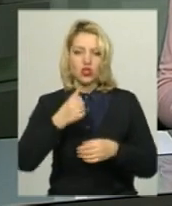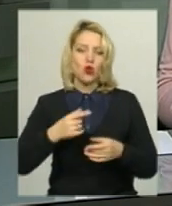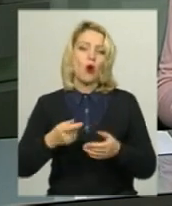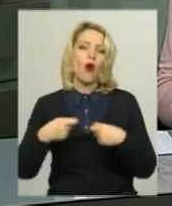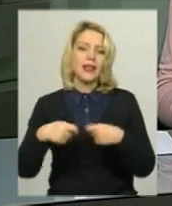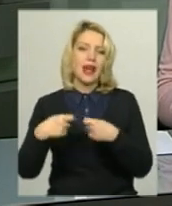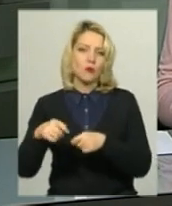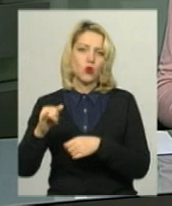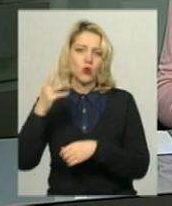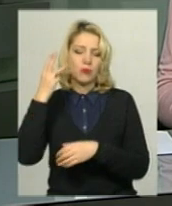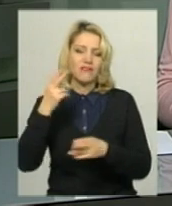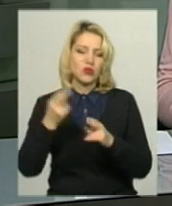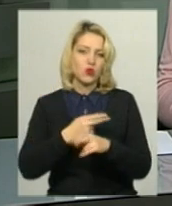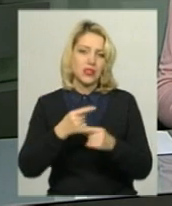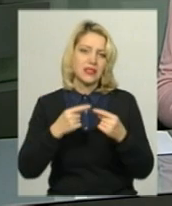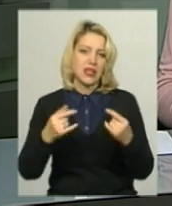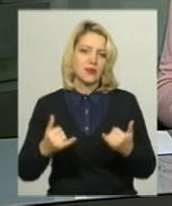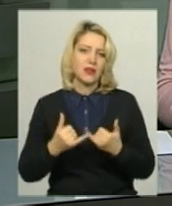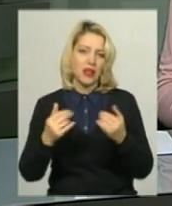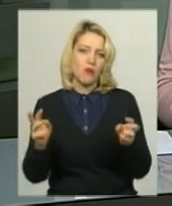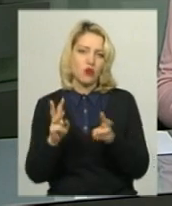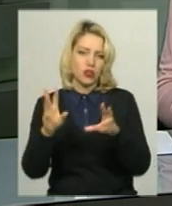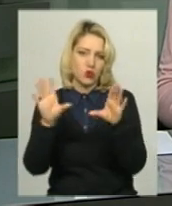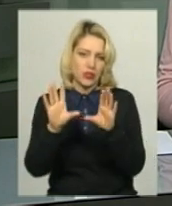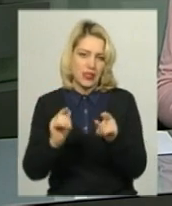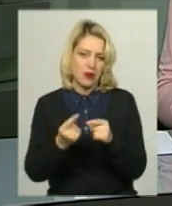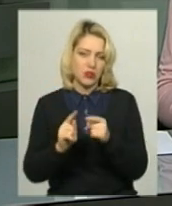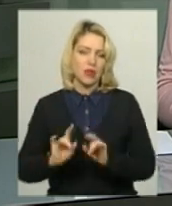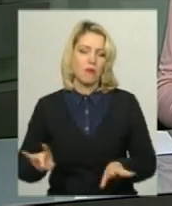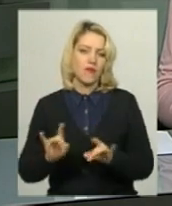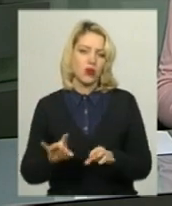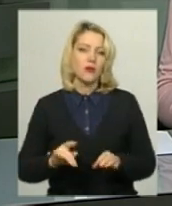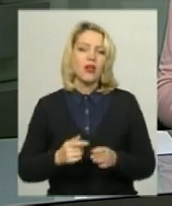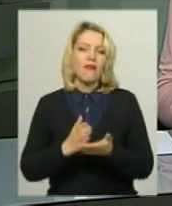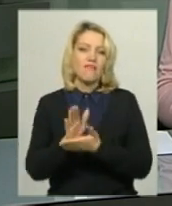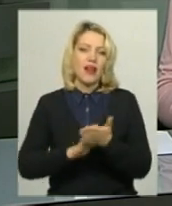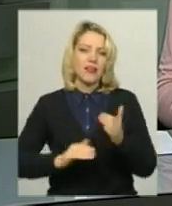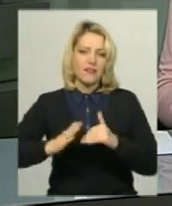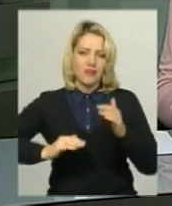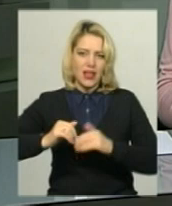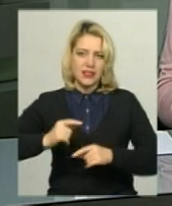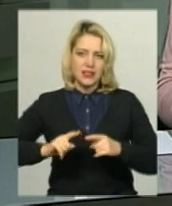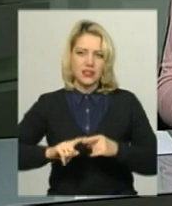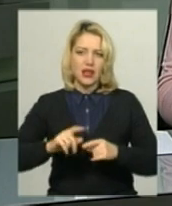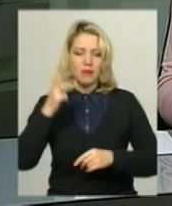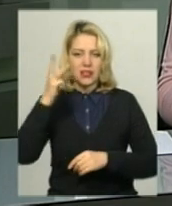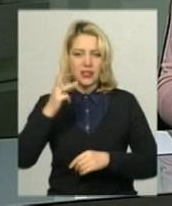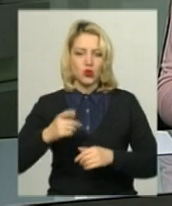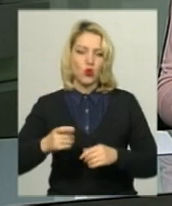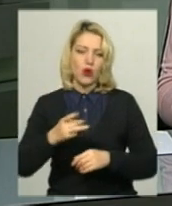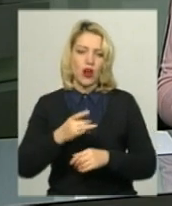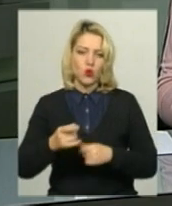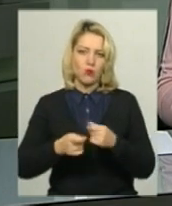Хмельницькому – відсутність засобів для пожежогасіння. Про це повідомив провідний фахівець Хмельницького міськрайонного управління